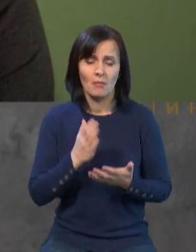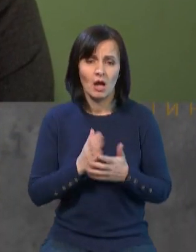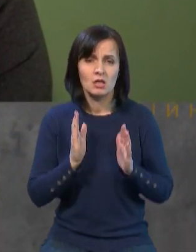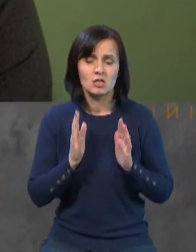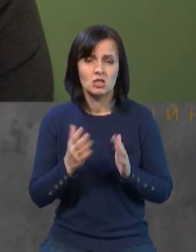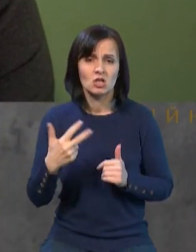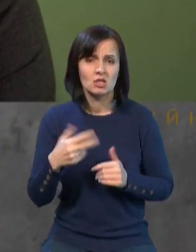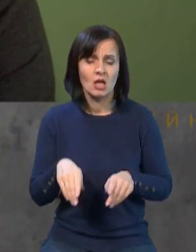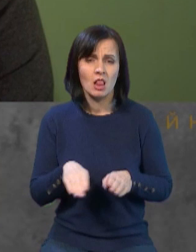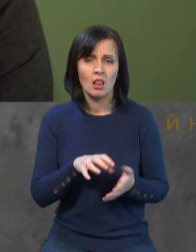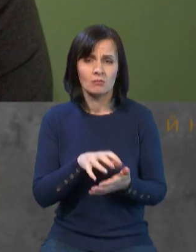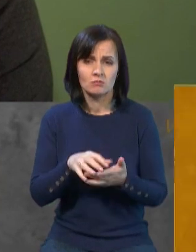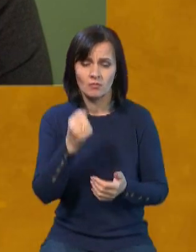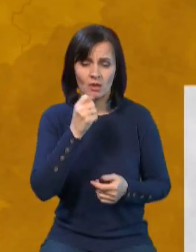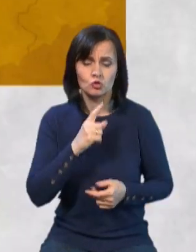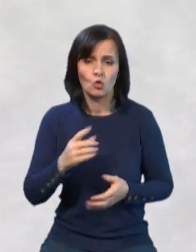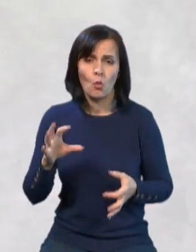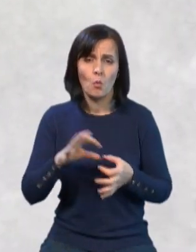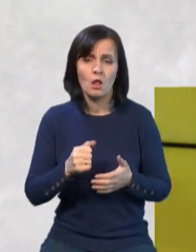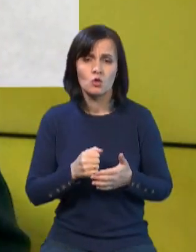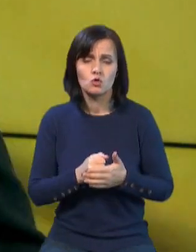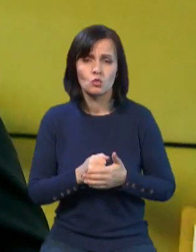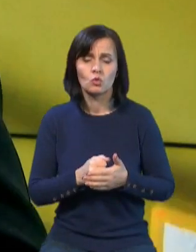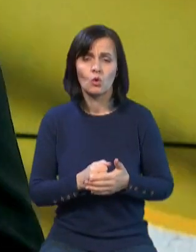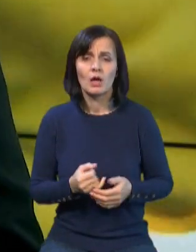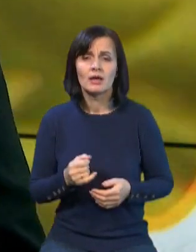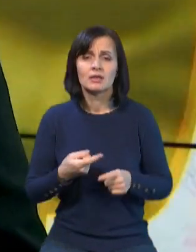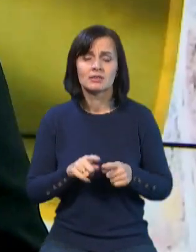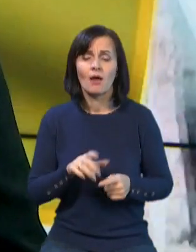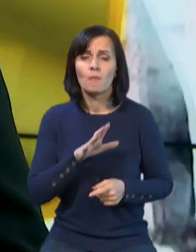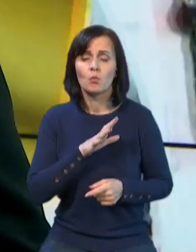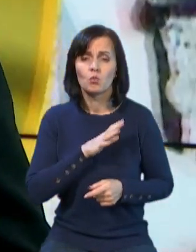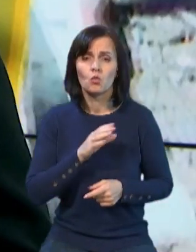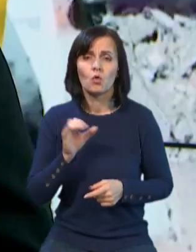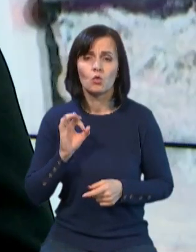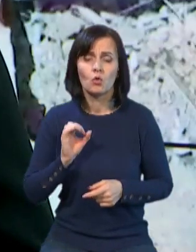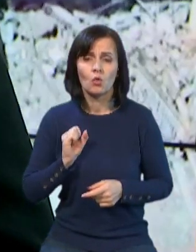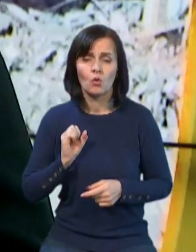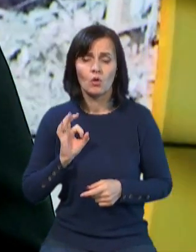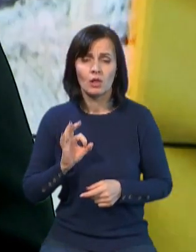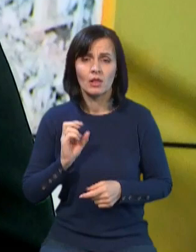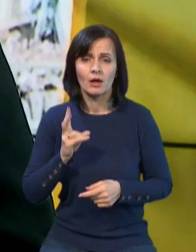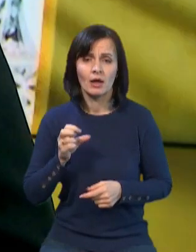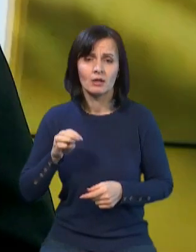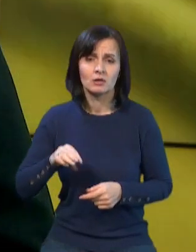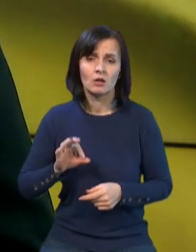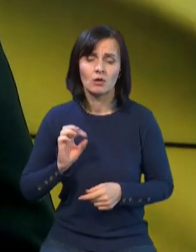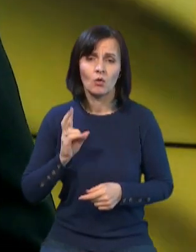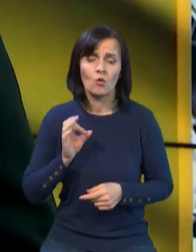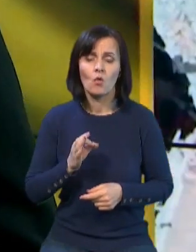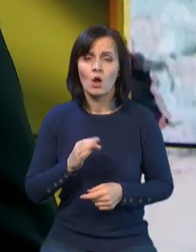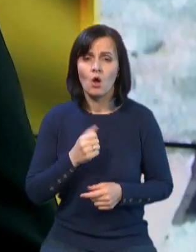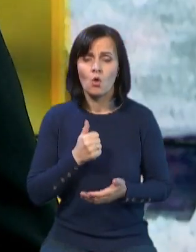пане Олеже, за те, що долучились до ефіру, дякую за цю розмову. Це був Олег Катков, головний редактор «Дефенс Експреса». Ми продовжимо наш ефір